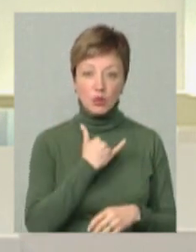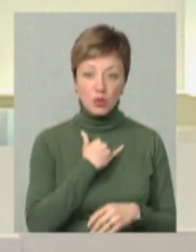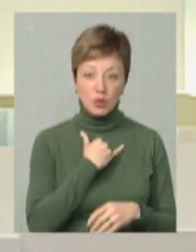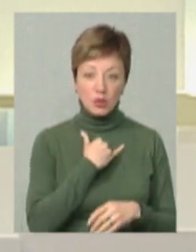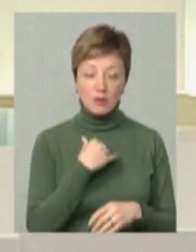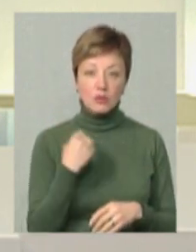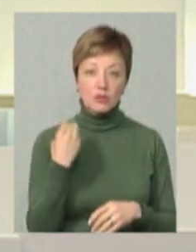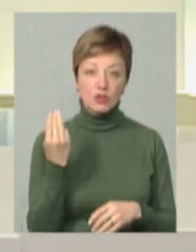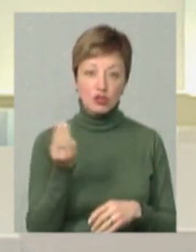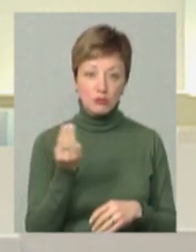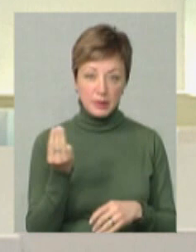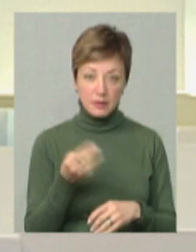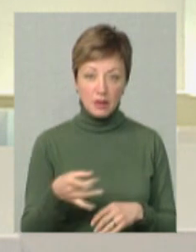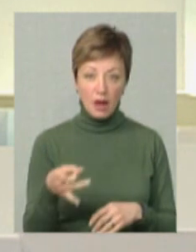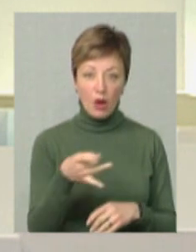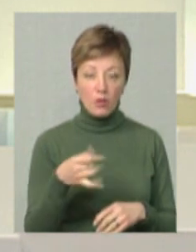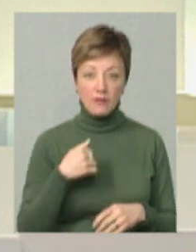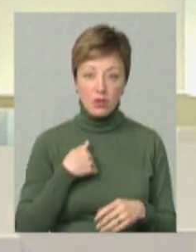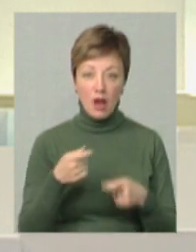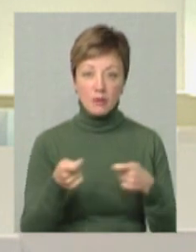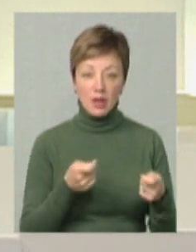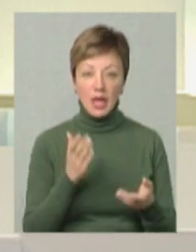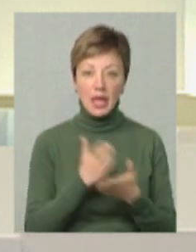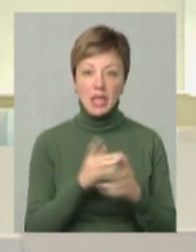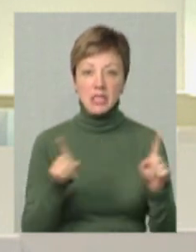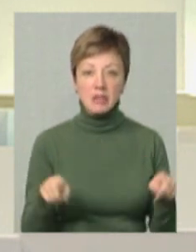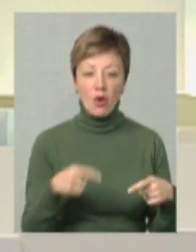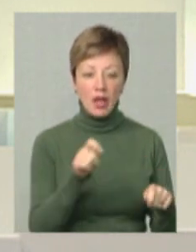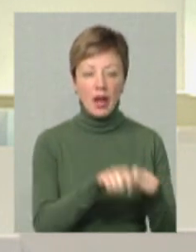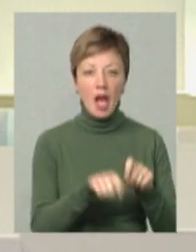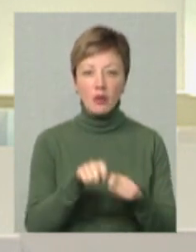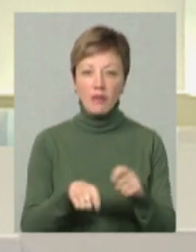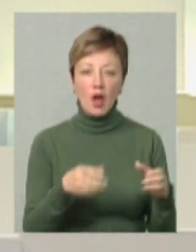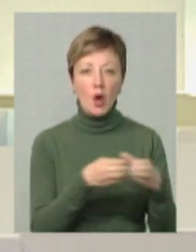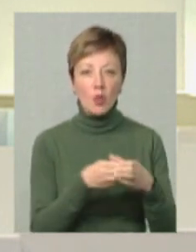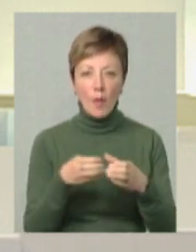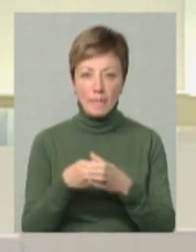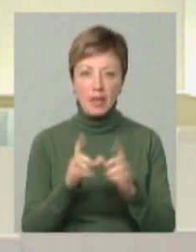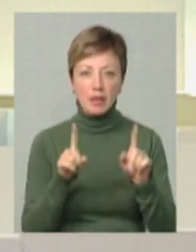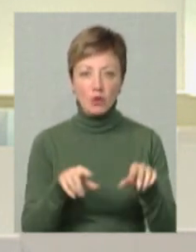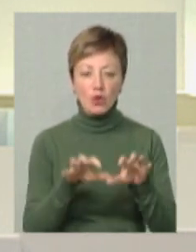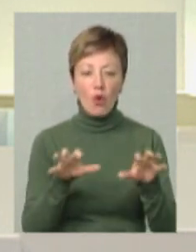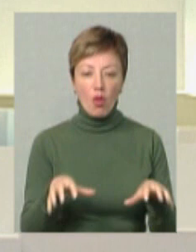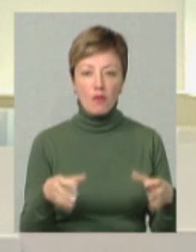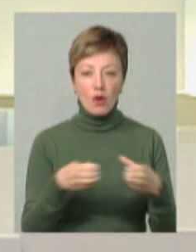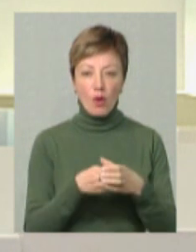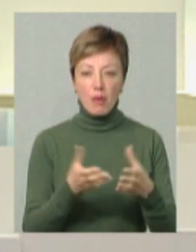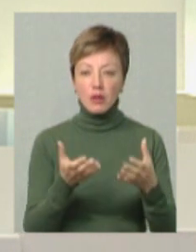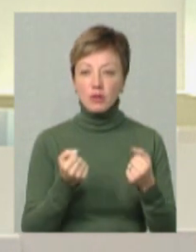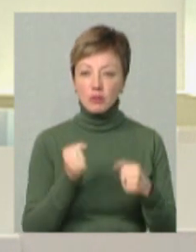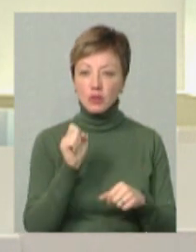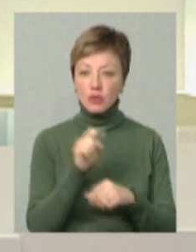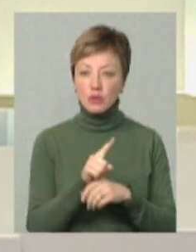в Шепетівській районі військової адміністрації є створені рейдові групи, також голови громад отримали